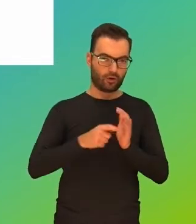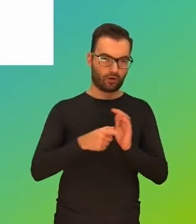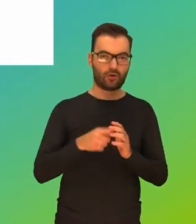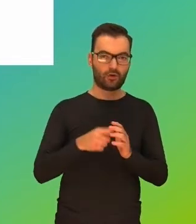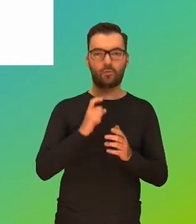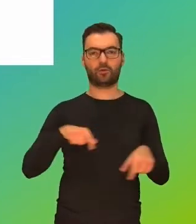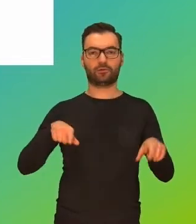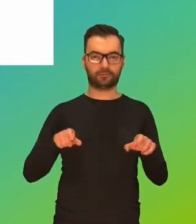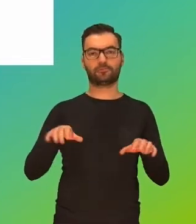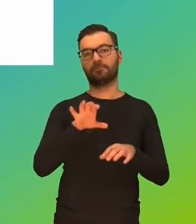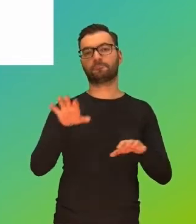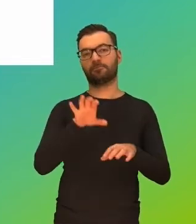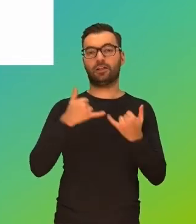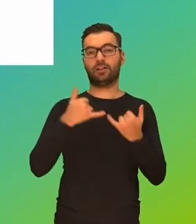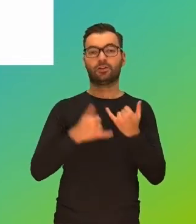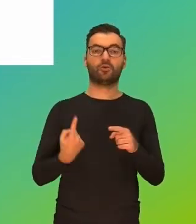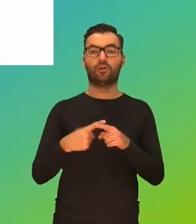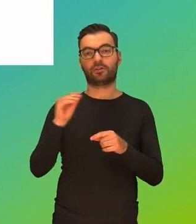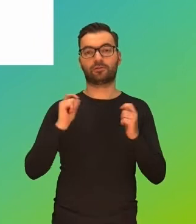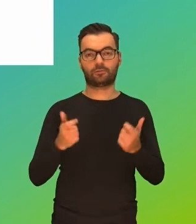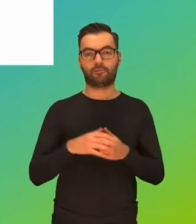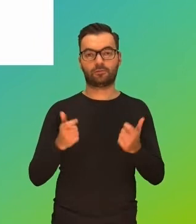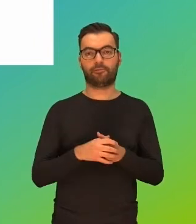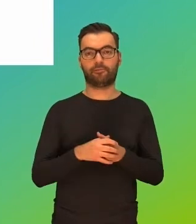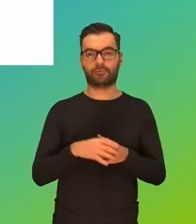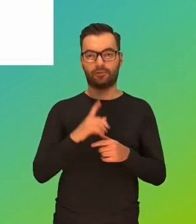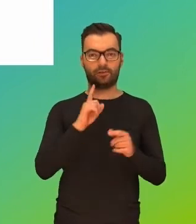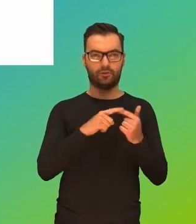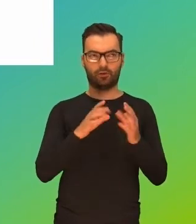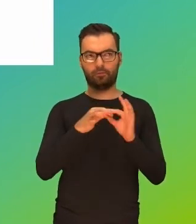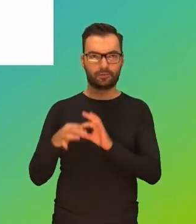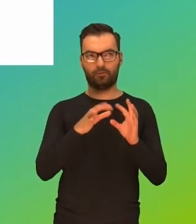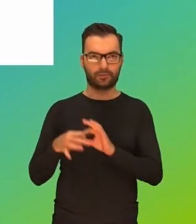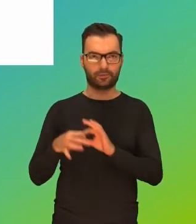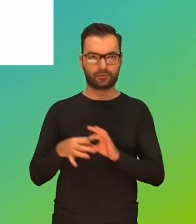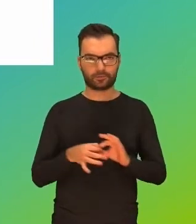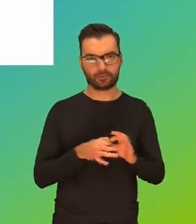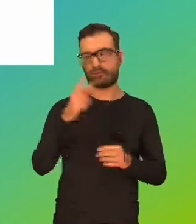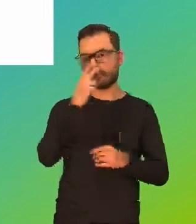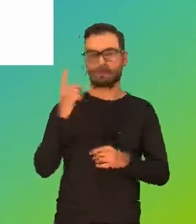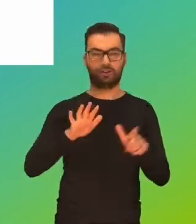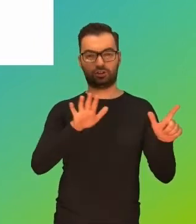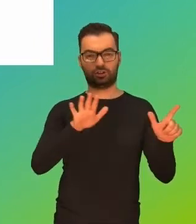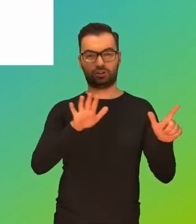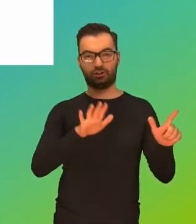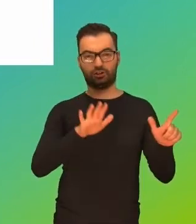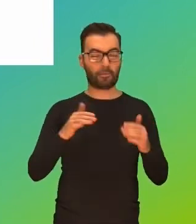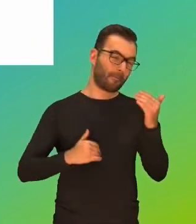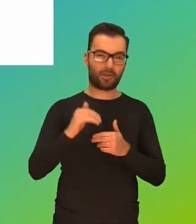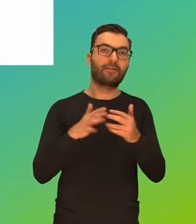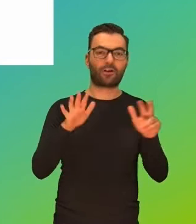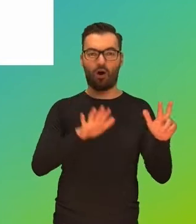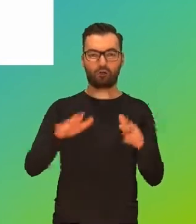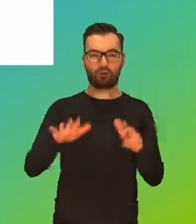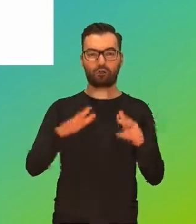przed biurkiem i jeżeli dodamy jedno do drugiego i jeżeli popatrzymy na to, że 7 godzin ponad prawie